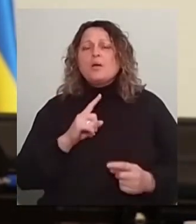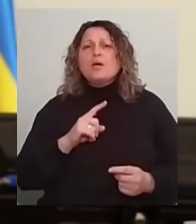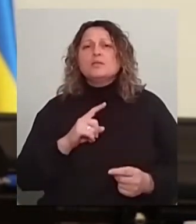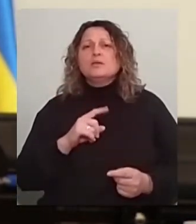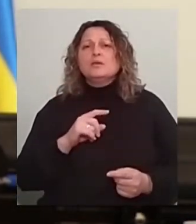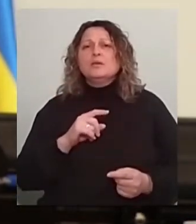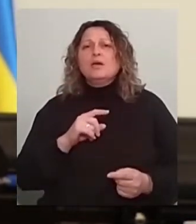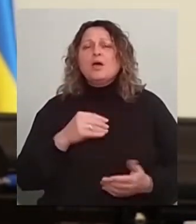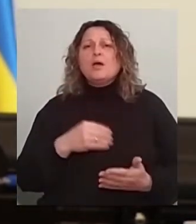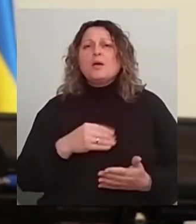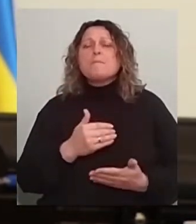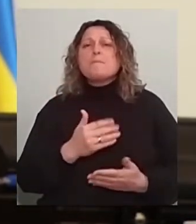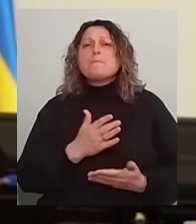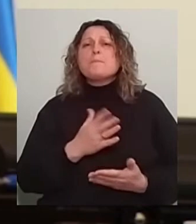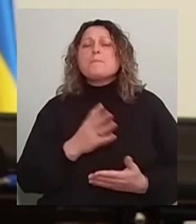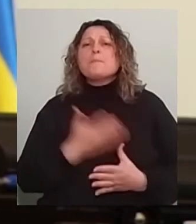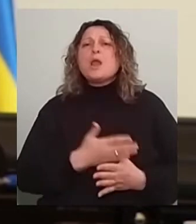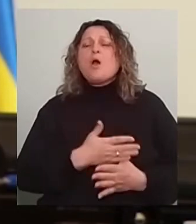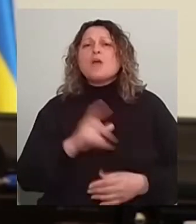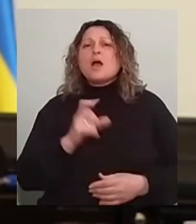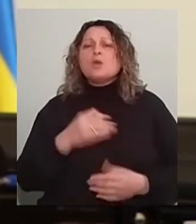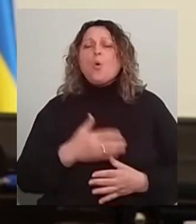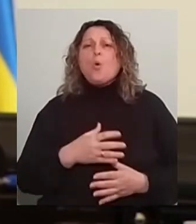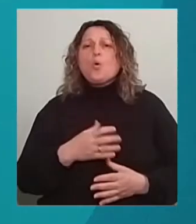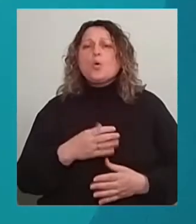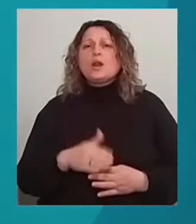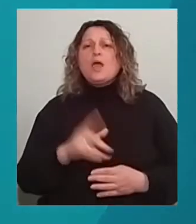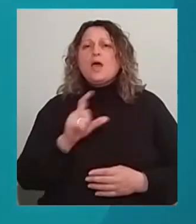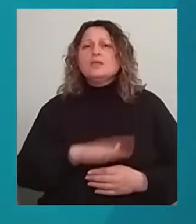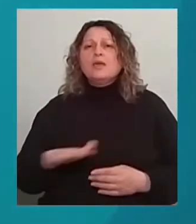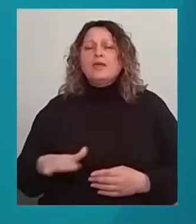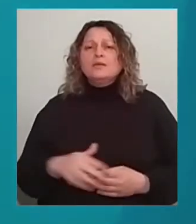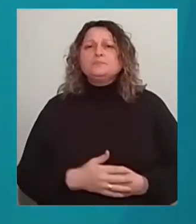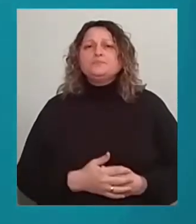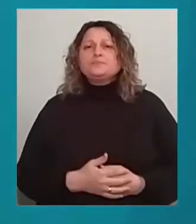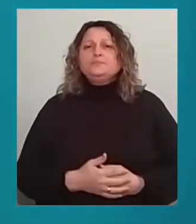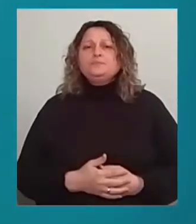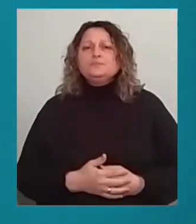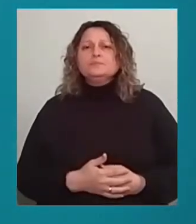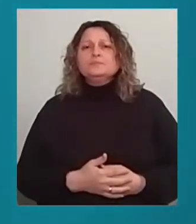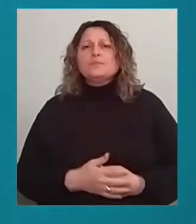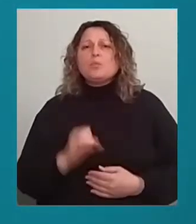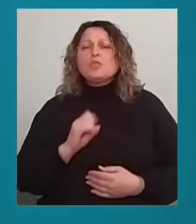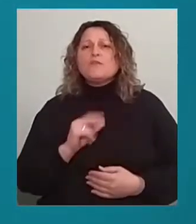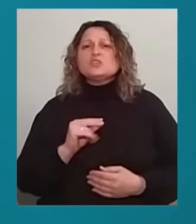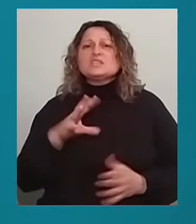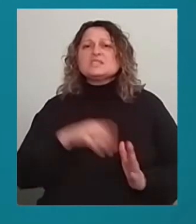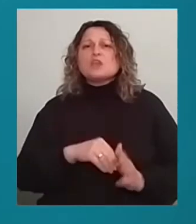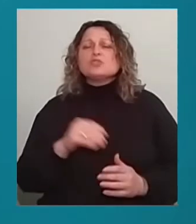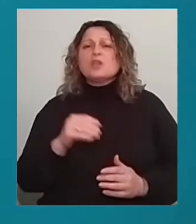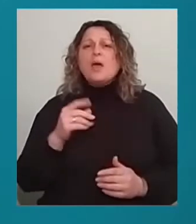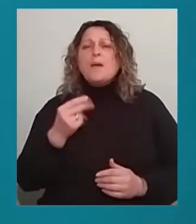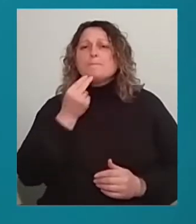а всі інші зможуть придбати цей обід у закладі освіти. Олена Буйневич зазначила, питання сніданків та